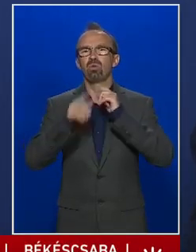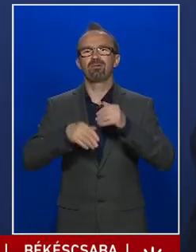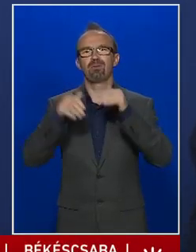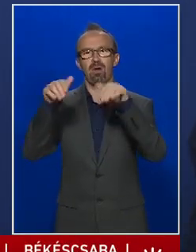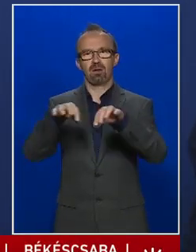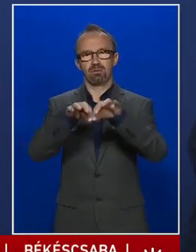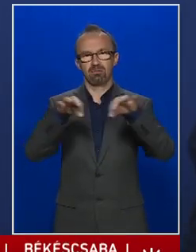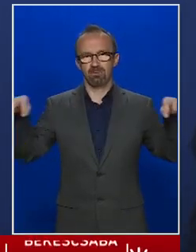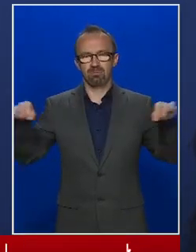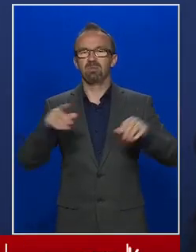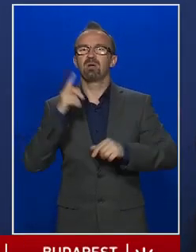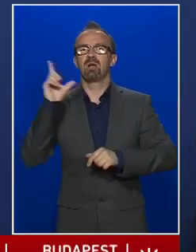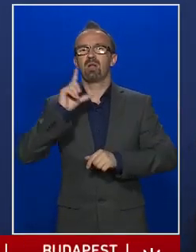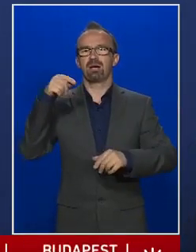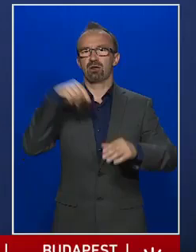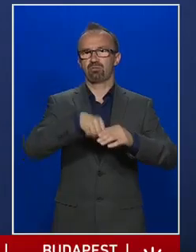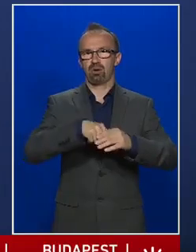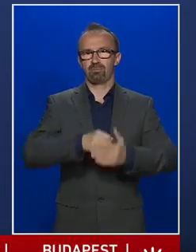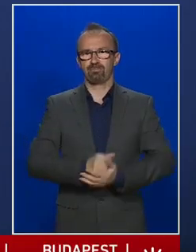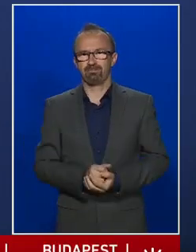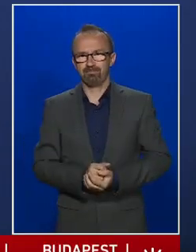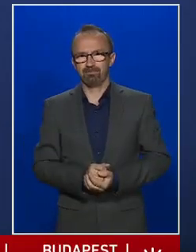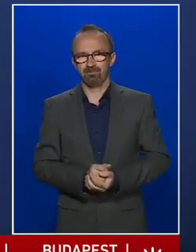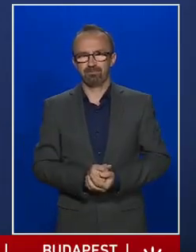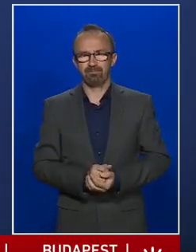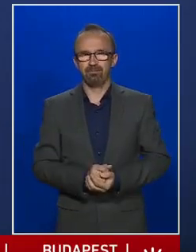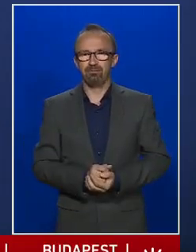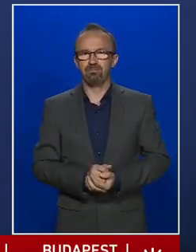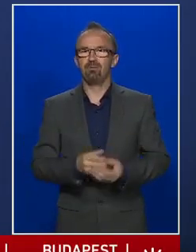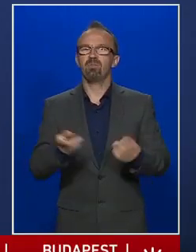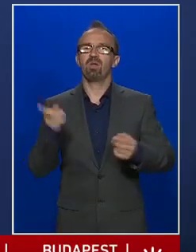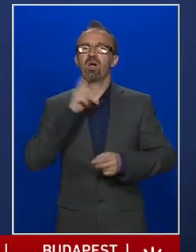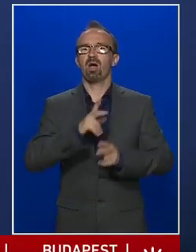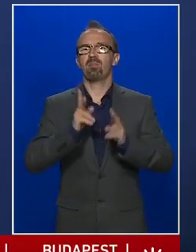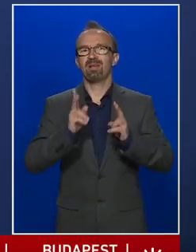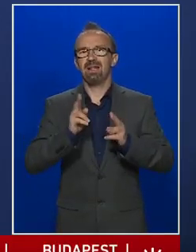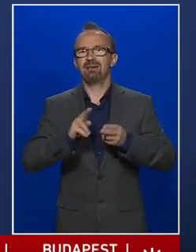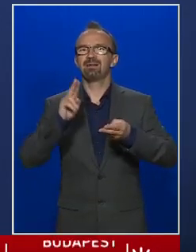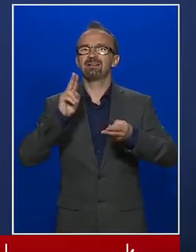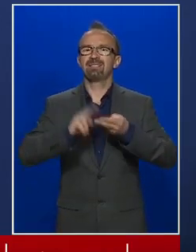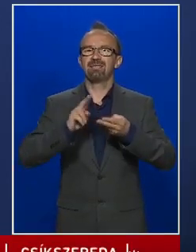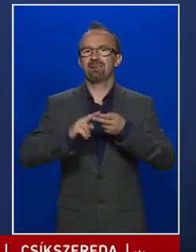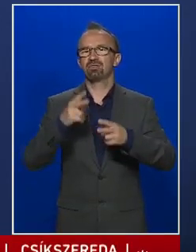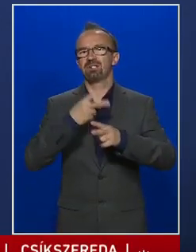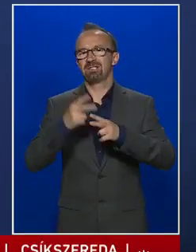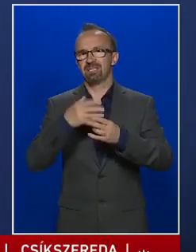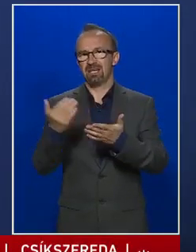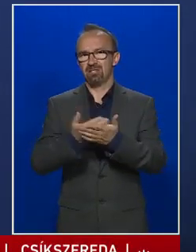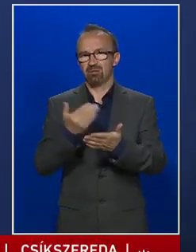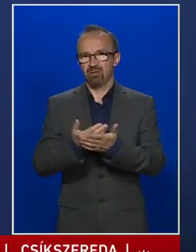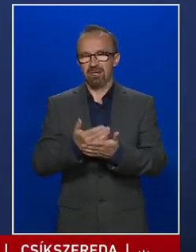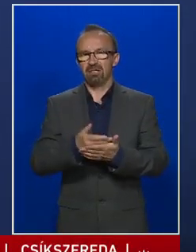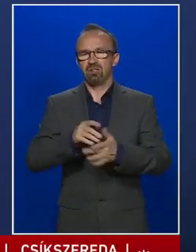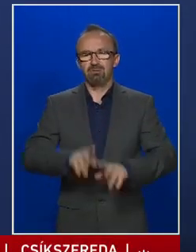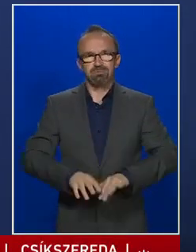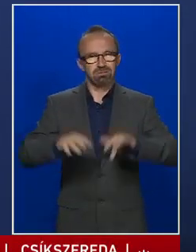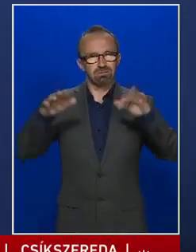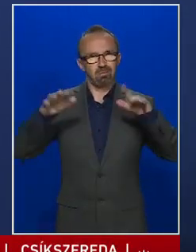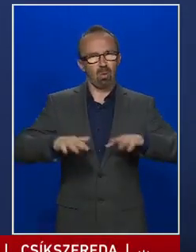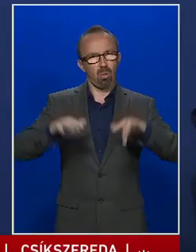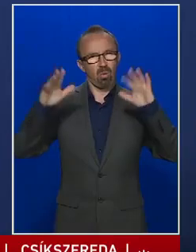hanem csak bent a lakásban. Mindent, amit csak lehet, nedvesen tisztítsanak, hogy ezeket a